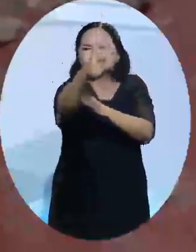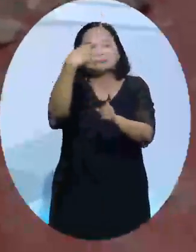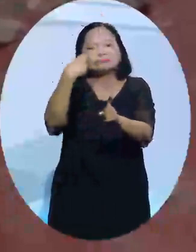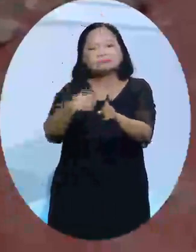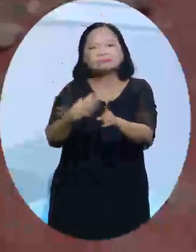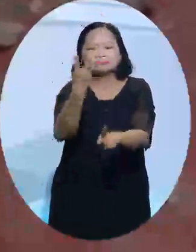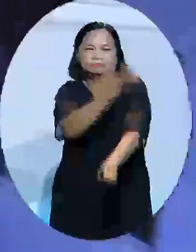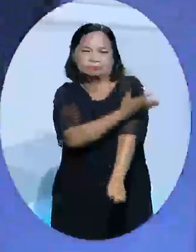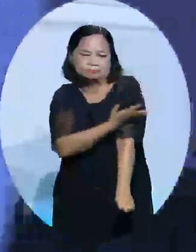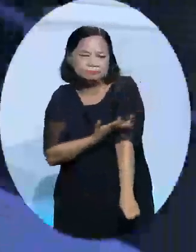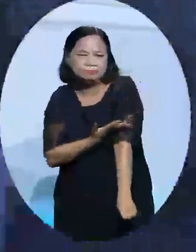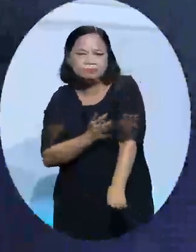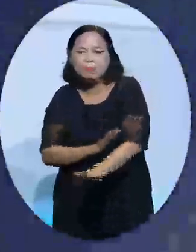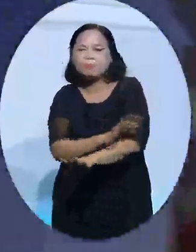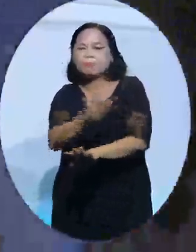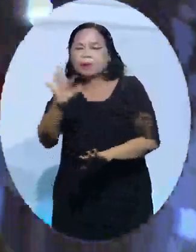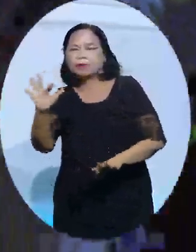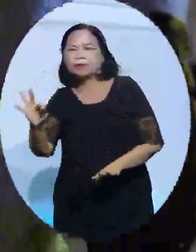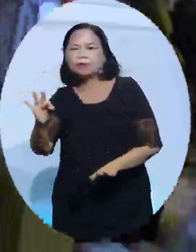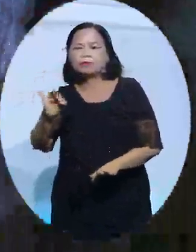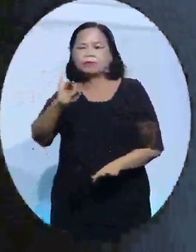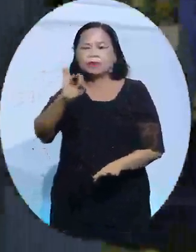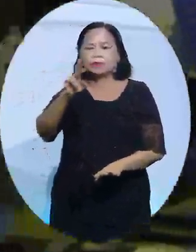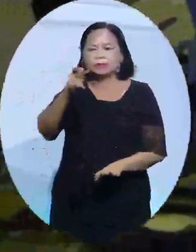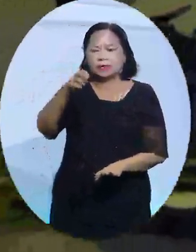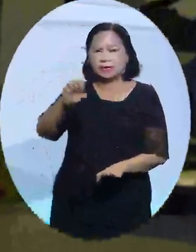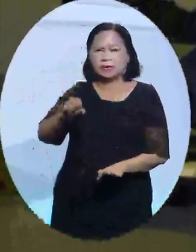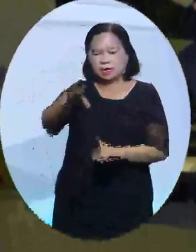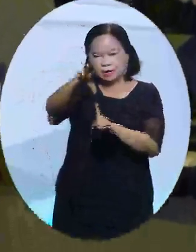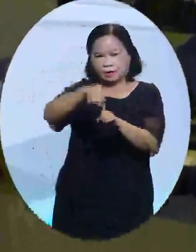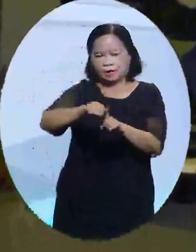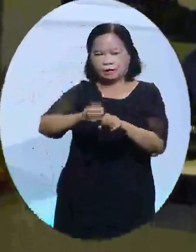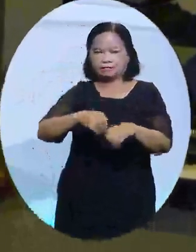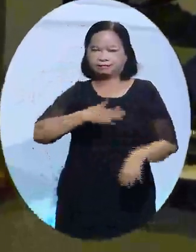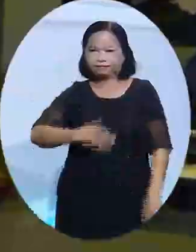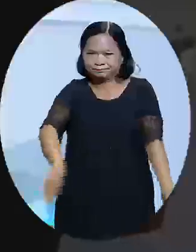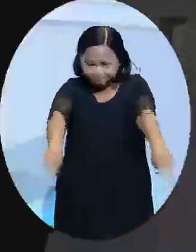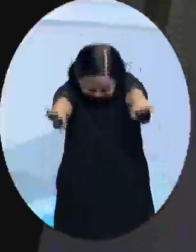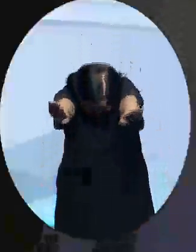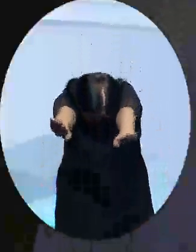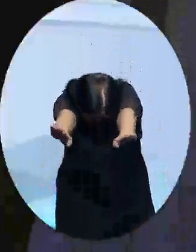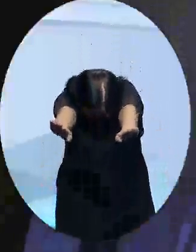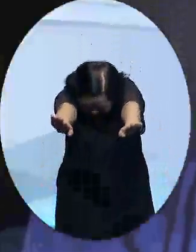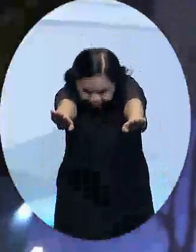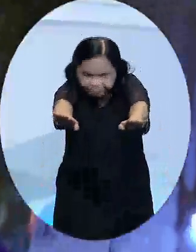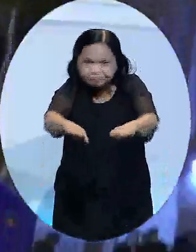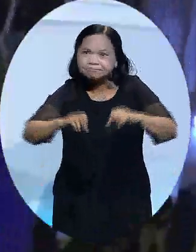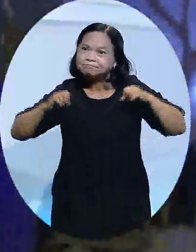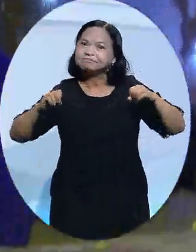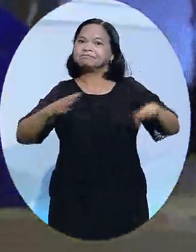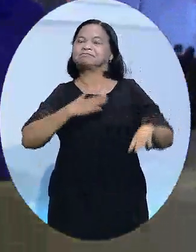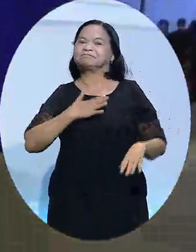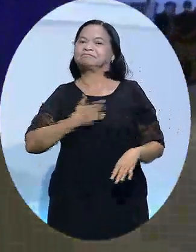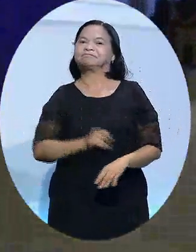thành phố Hadira, miền trung Israel. Theo hãng tin Reuters, sáng nay, Tổ chức Tự xưng Nhà nước Hồi giáo IS đã nhận tiến hành vụ tấn công.